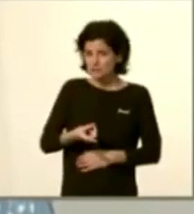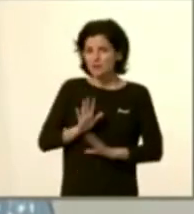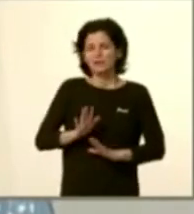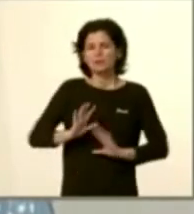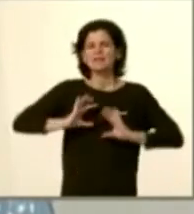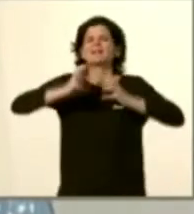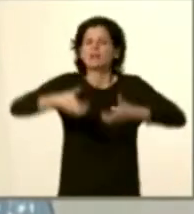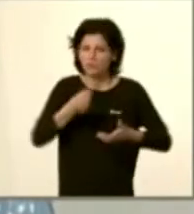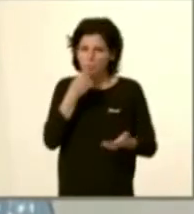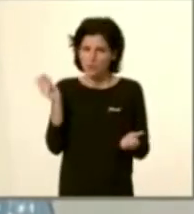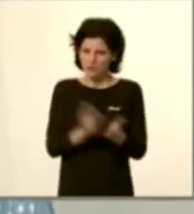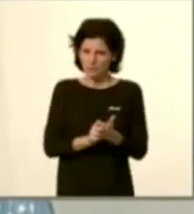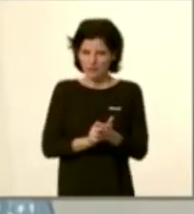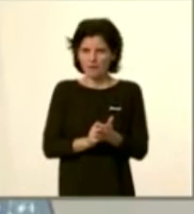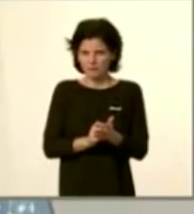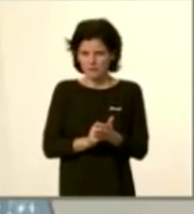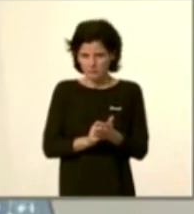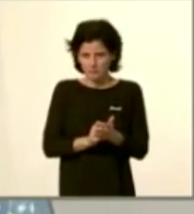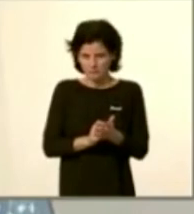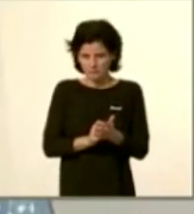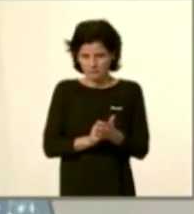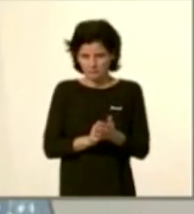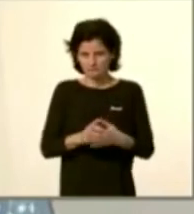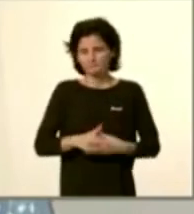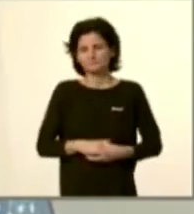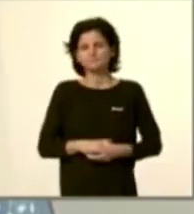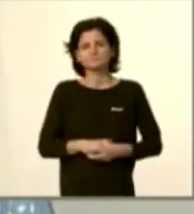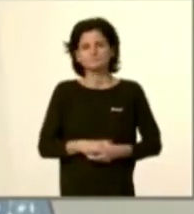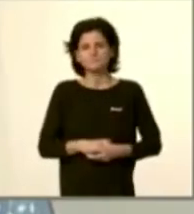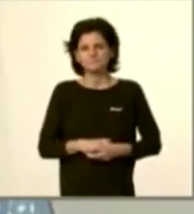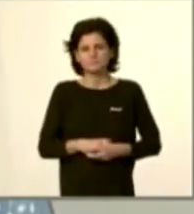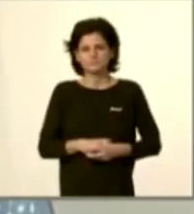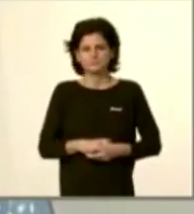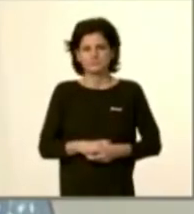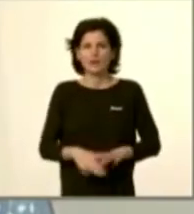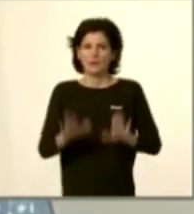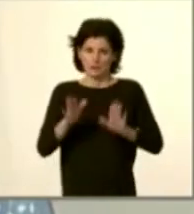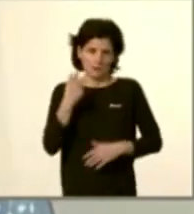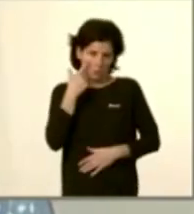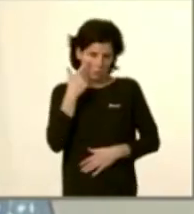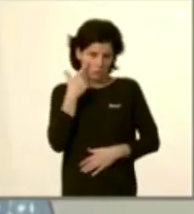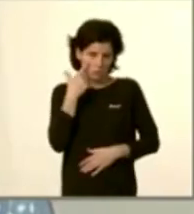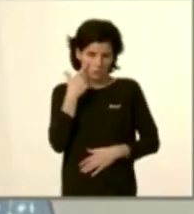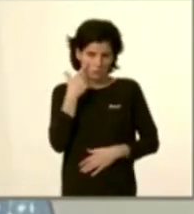possibilitat de reaccionar només el virus que entra en el cos. O sigui que